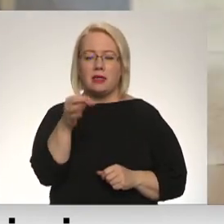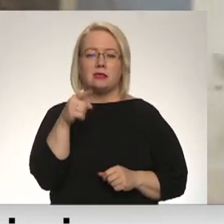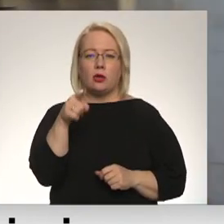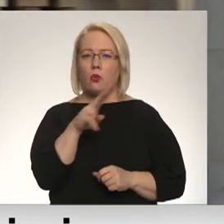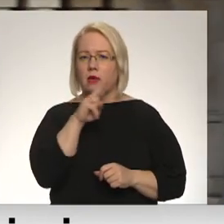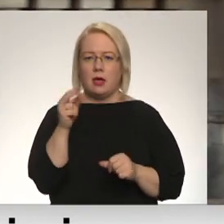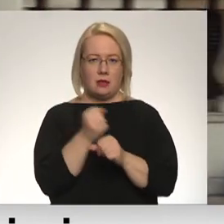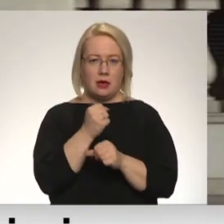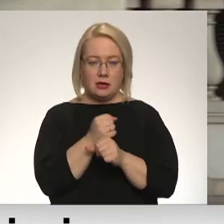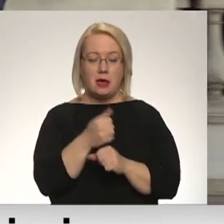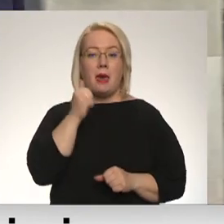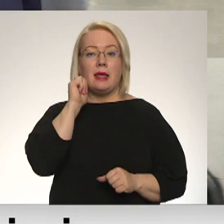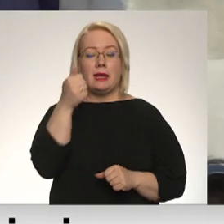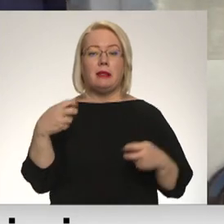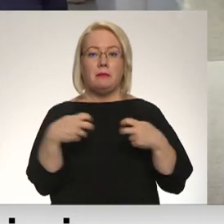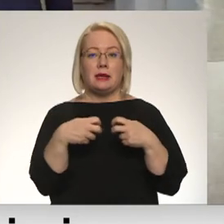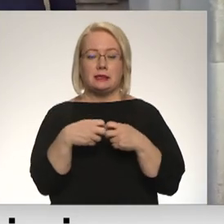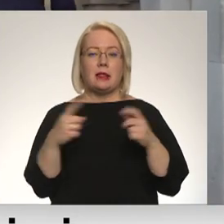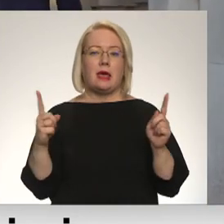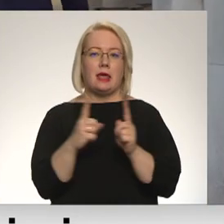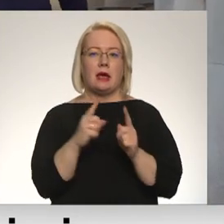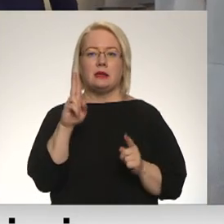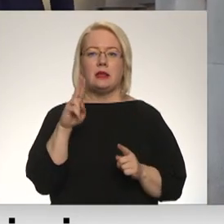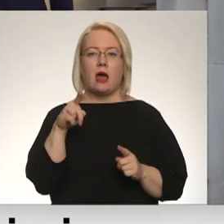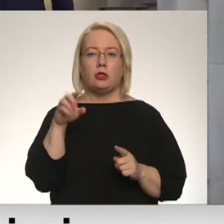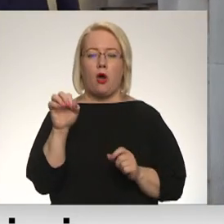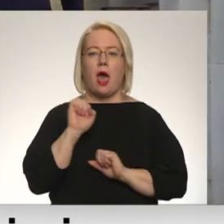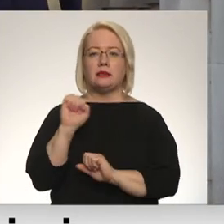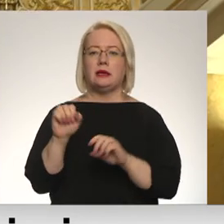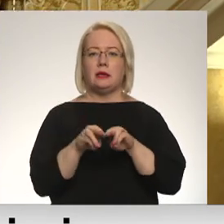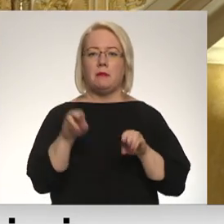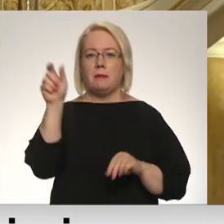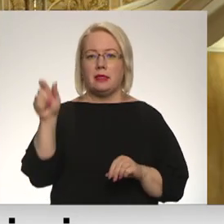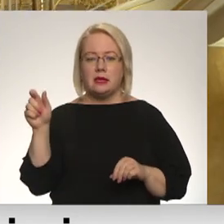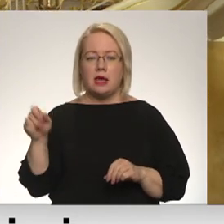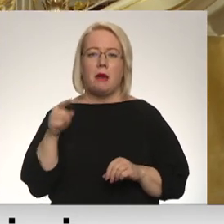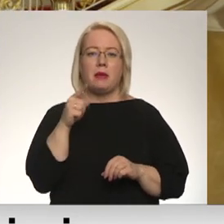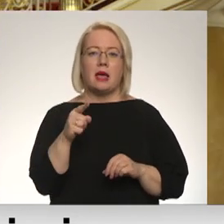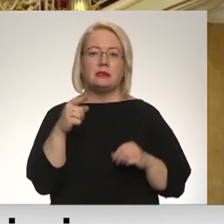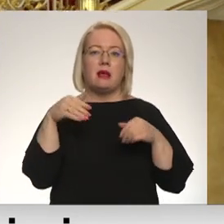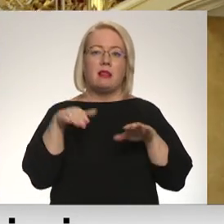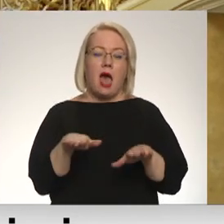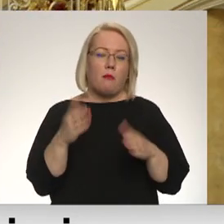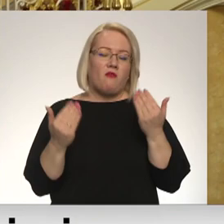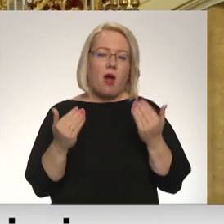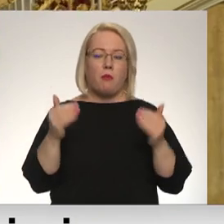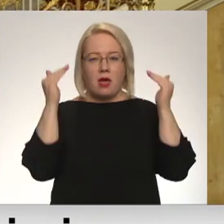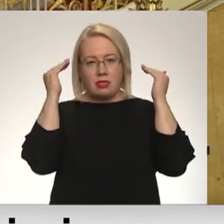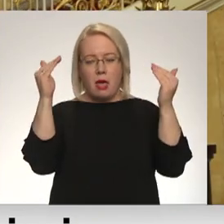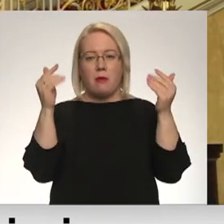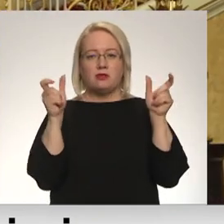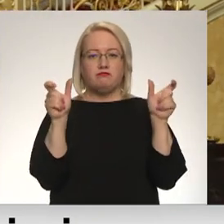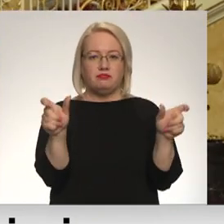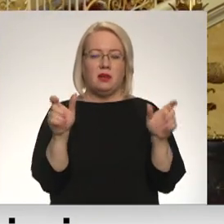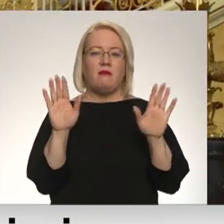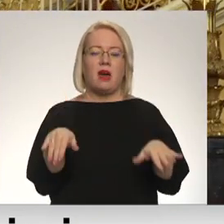tiekās NATO aizsardzības ministri. Nav gan gaidāms, ka šis lēmums par debeso aizvēršanu varētu tikt pieņemts. Bet jau kurā gadījumā, tad